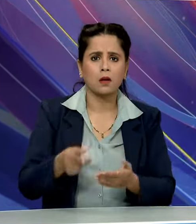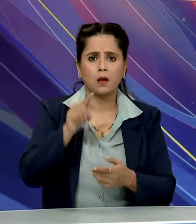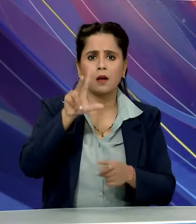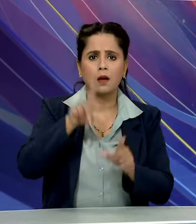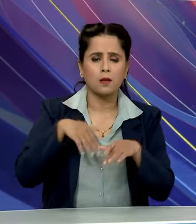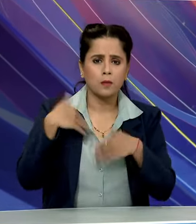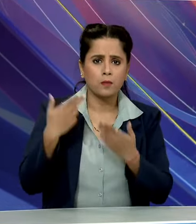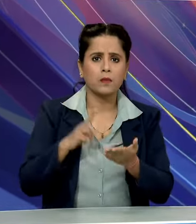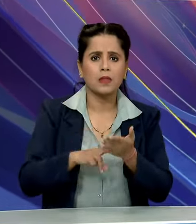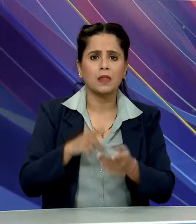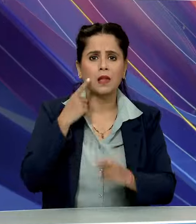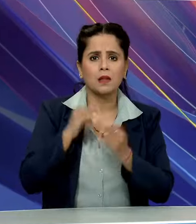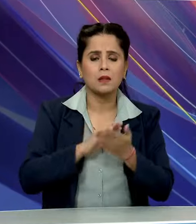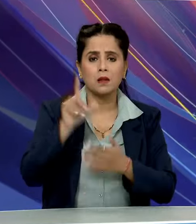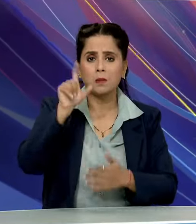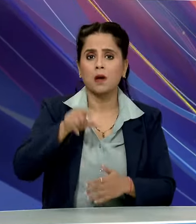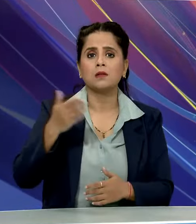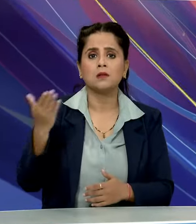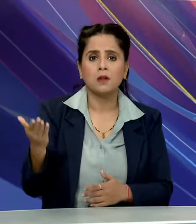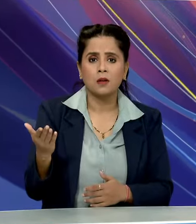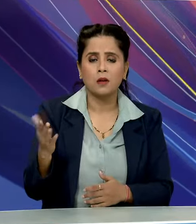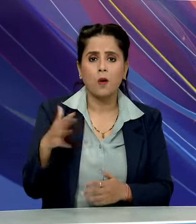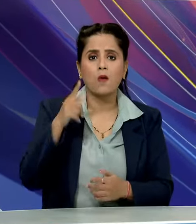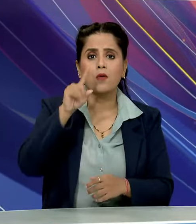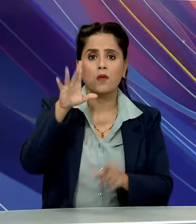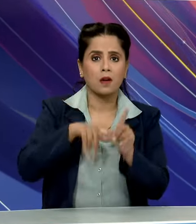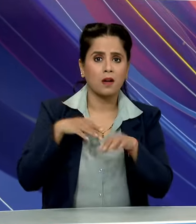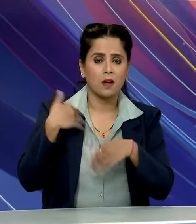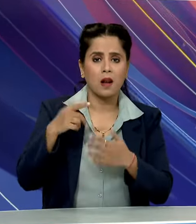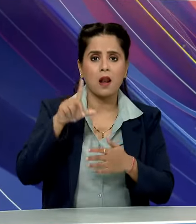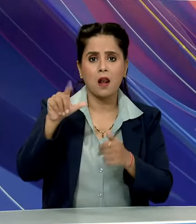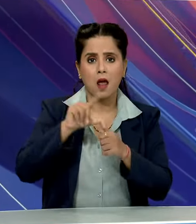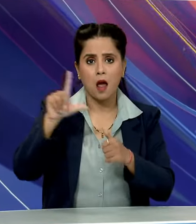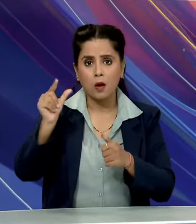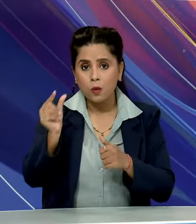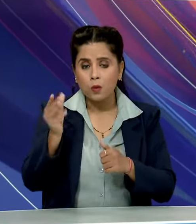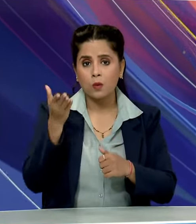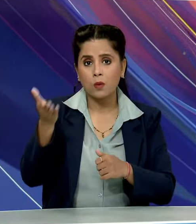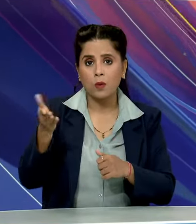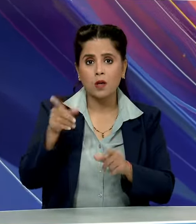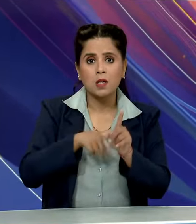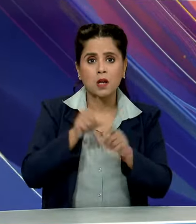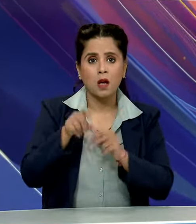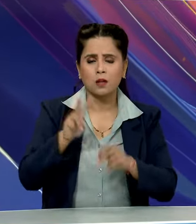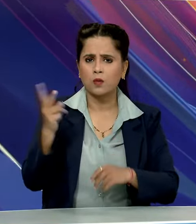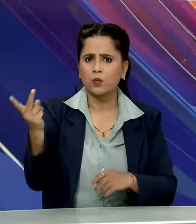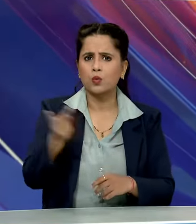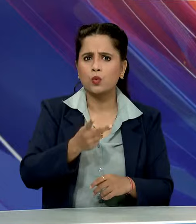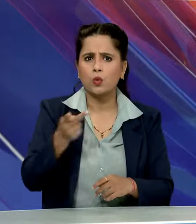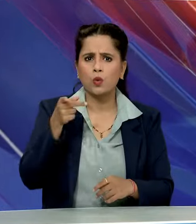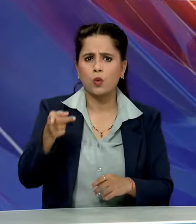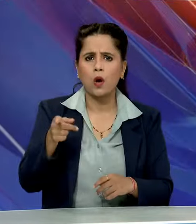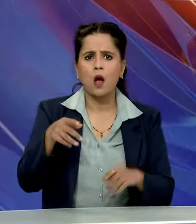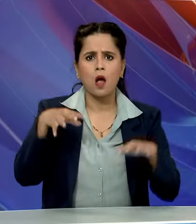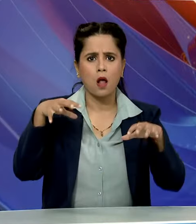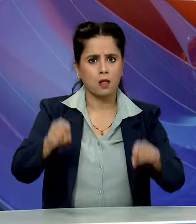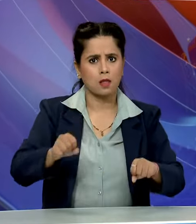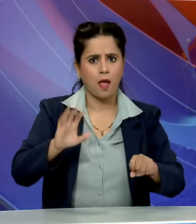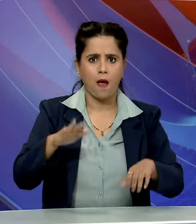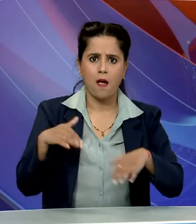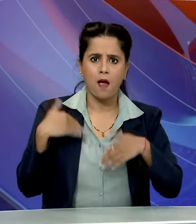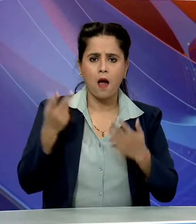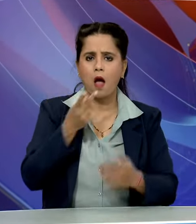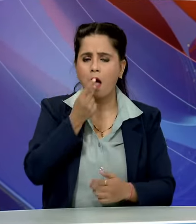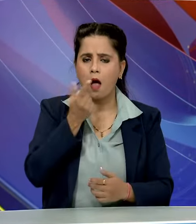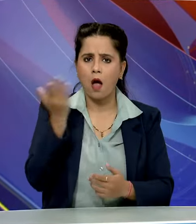नितिस बाबू और 15 साल लालु जादब ये दोनों ने मिलके राज किया और